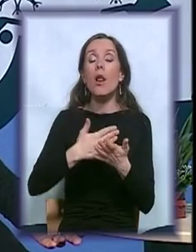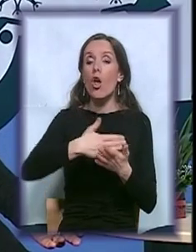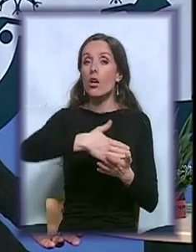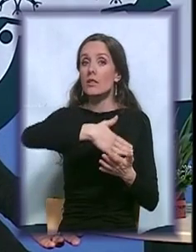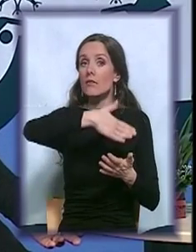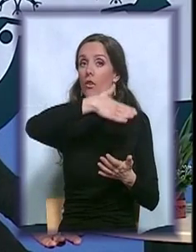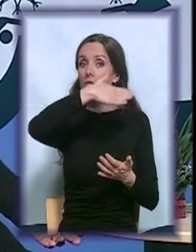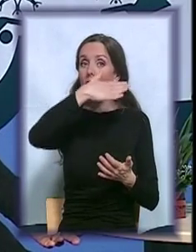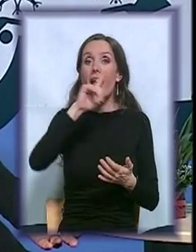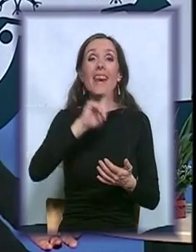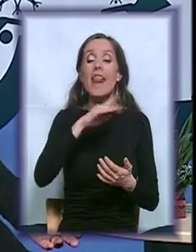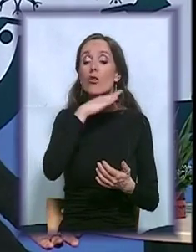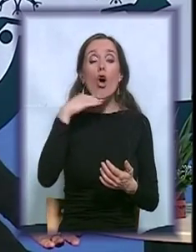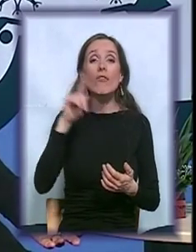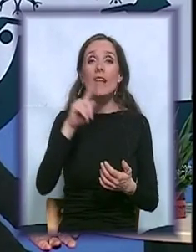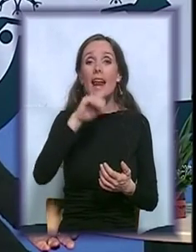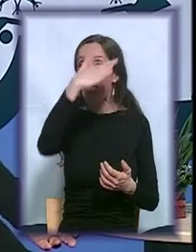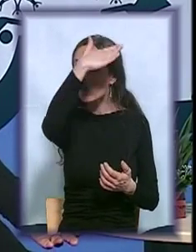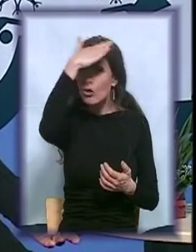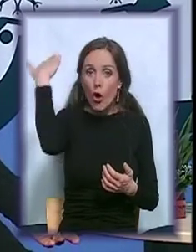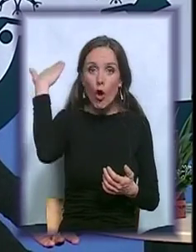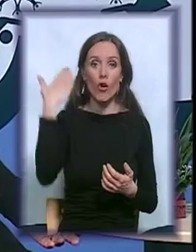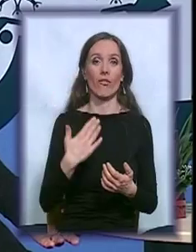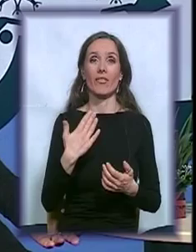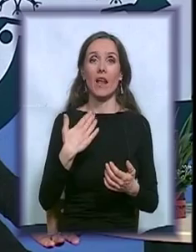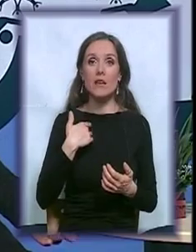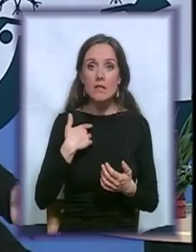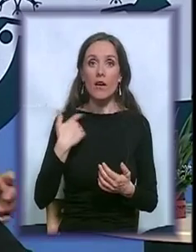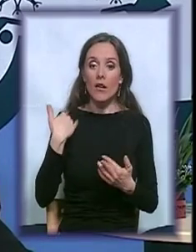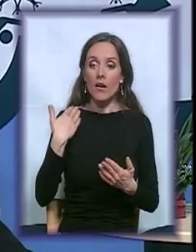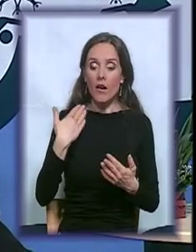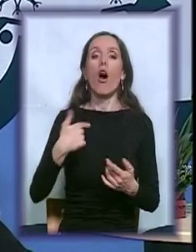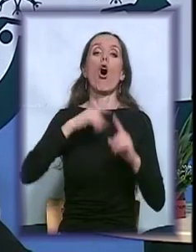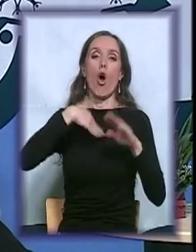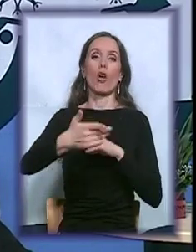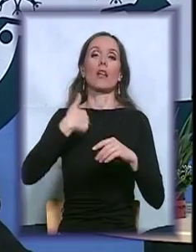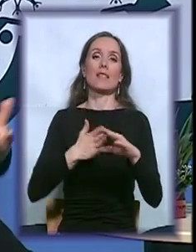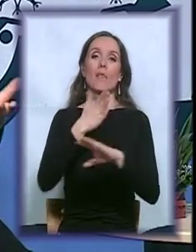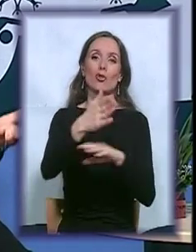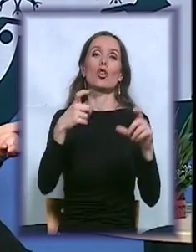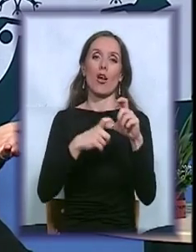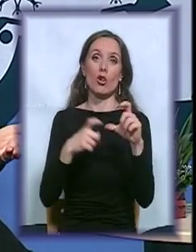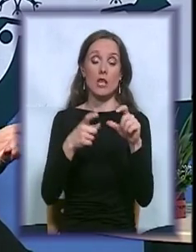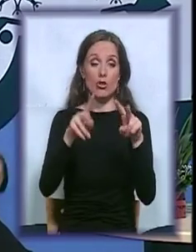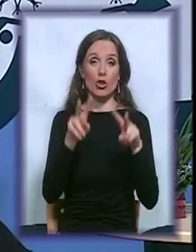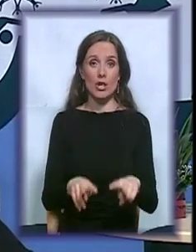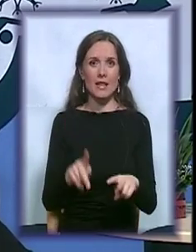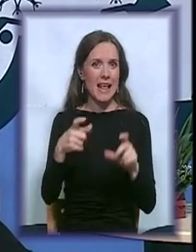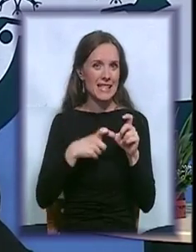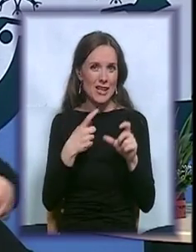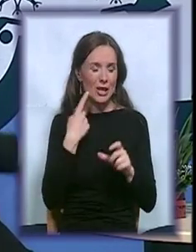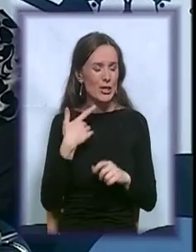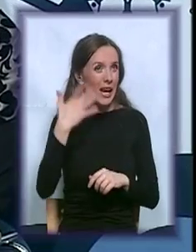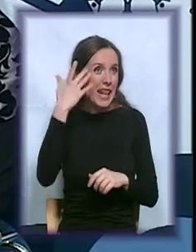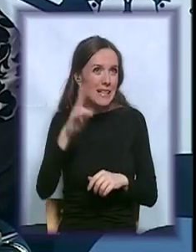cokom pokazala ne dovde, nego dovde i ovde. Eto. Ali to je istina. Ne znam o kojoj se Mara